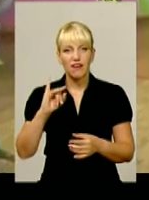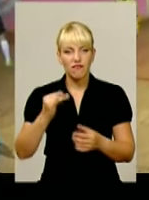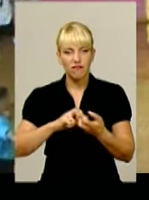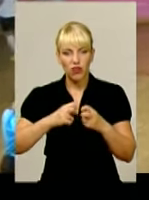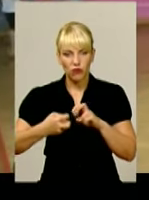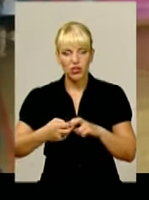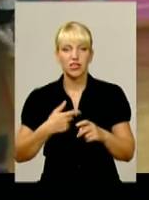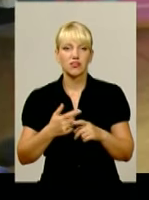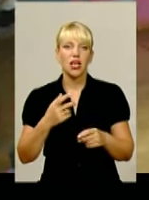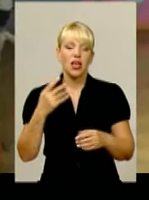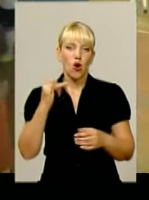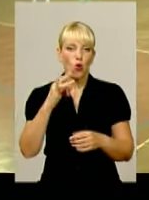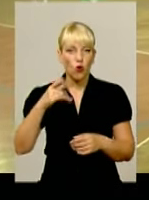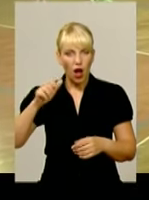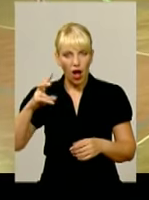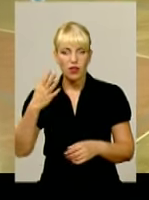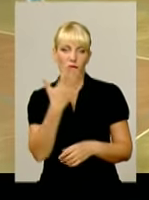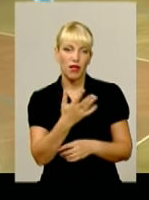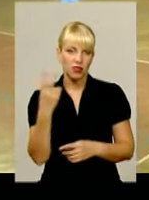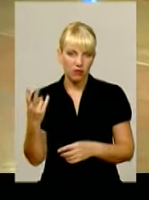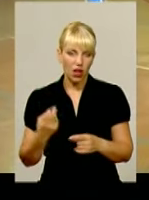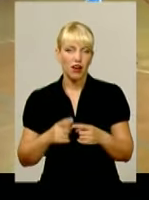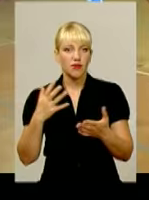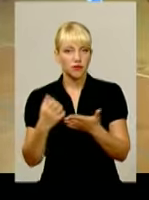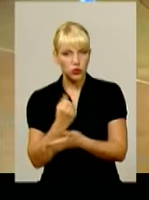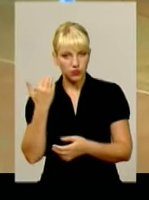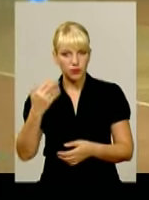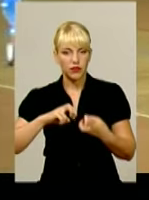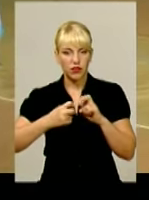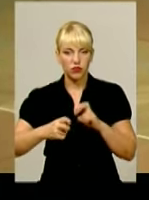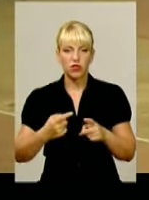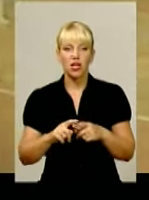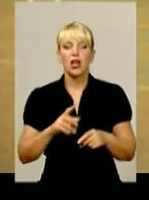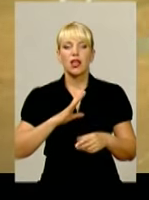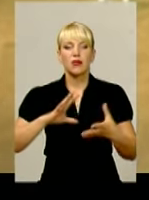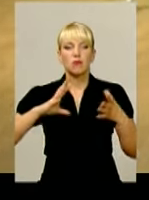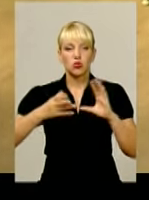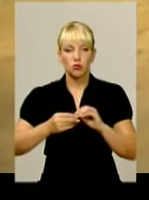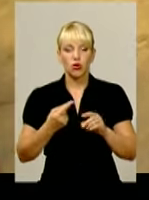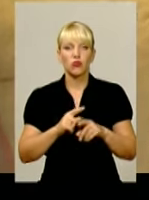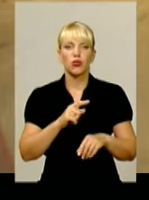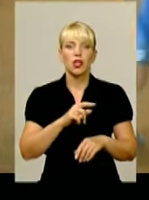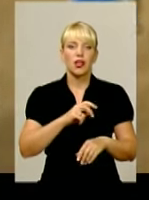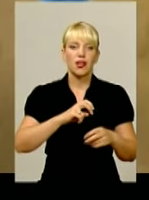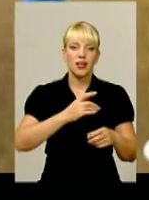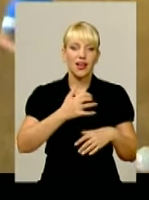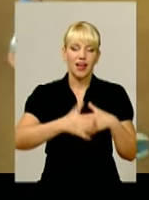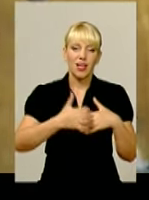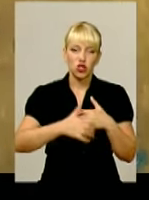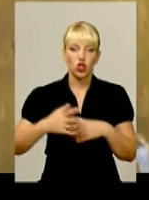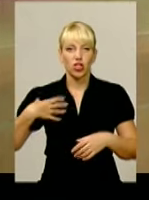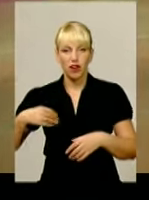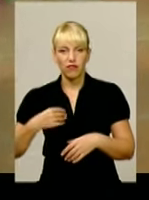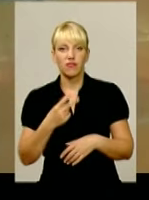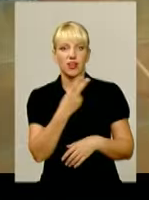на користь урагану. Підсумок завершального матчу турніру – це була гра Херсонського продексима та «Львівської енергії». Тут нічия 2-2. Отож, першу